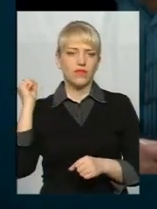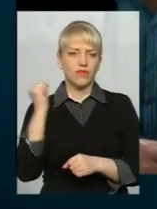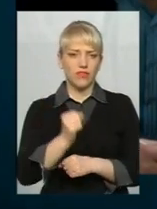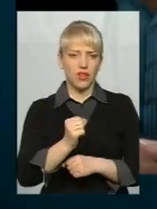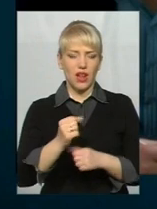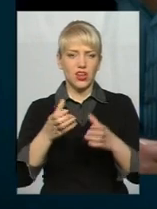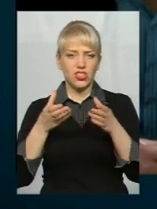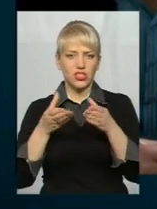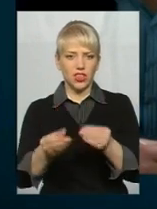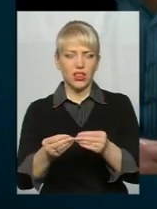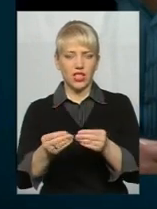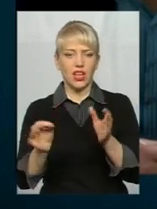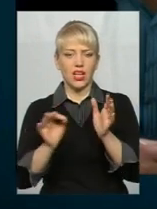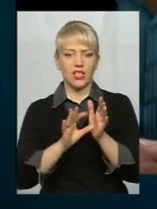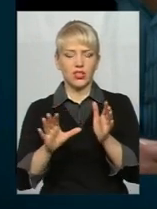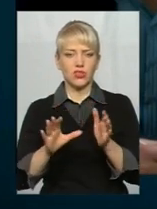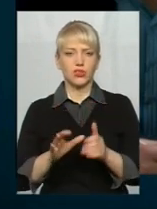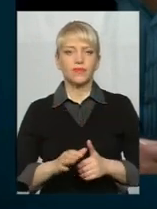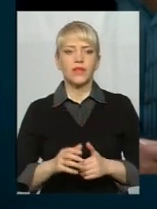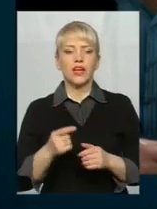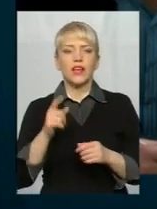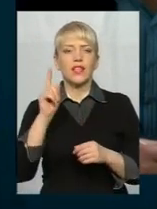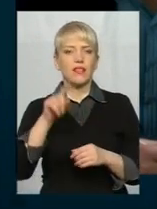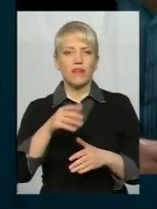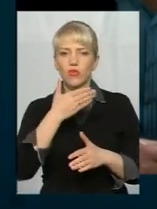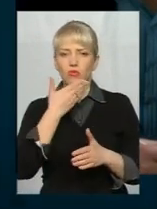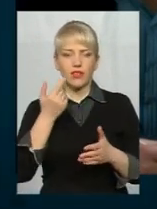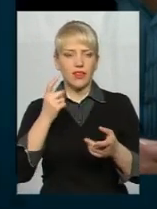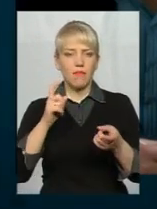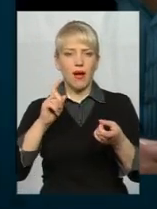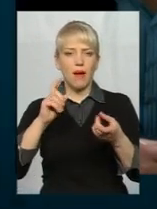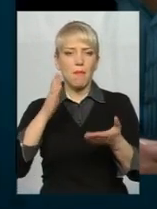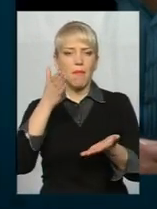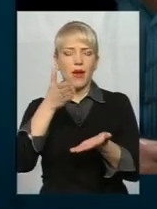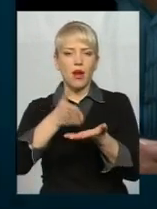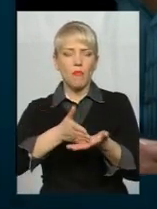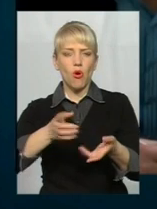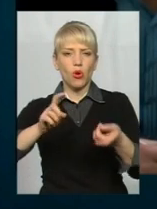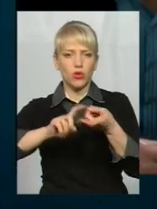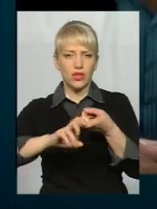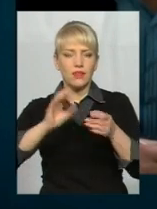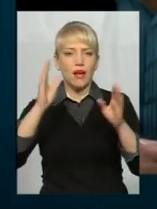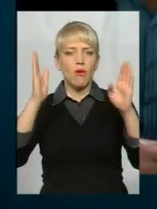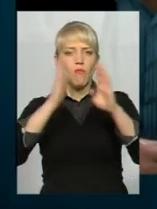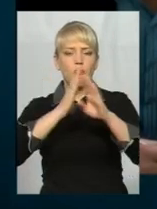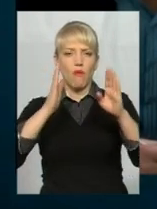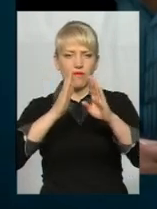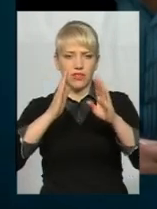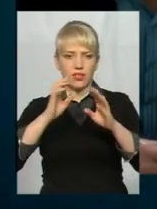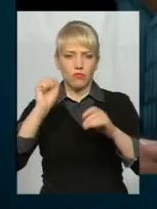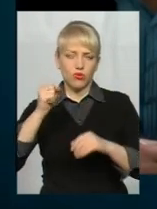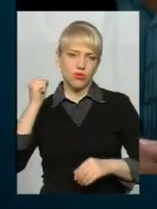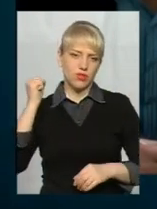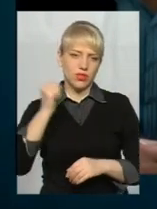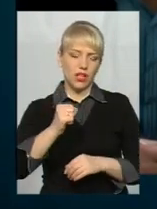випадку, коли не буде відбуватись прямого контакту. Тобто навіть на певному повітряному проміжку її може вражати електричний